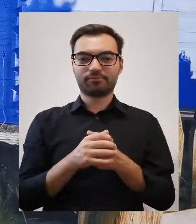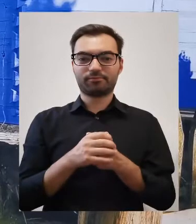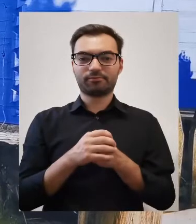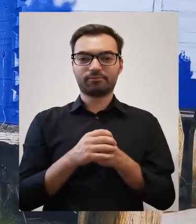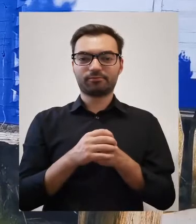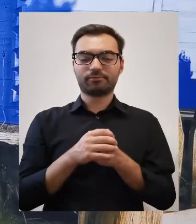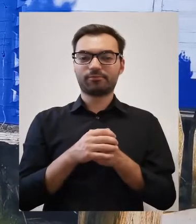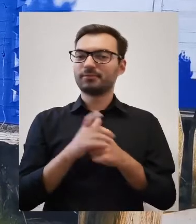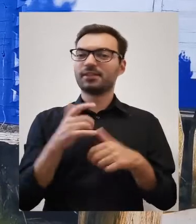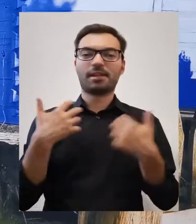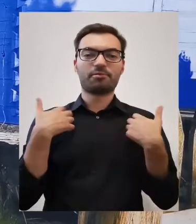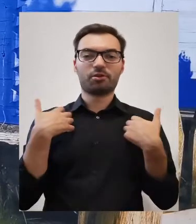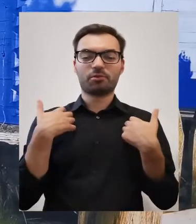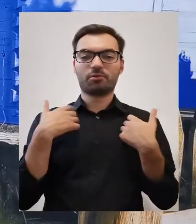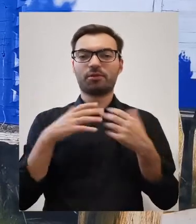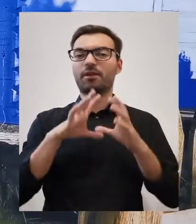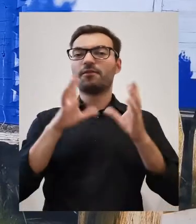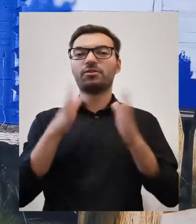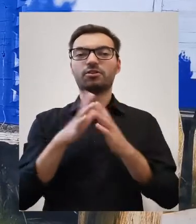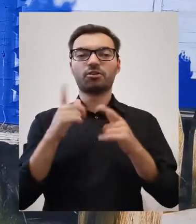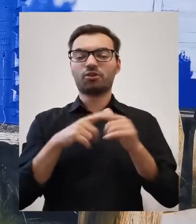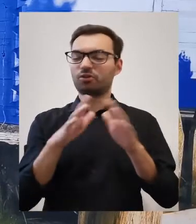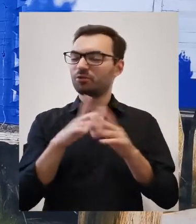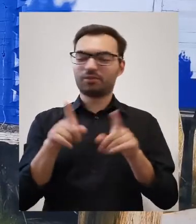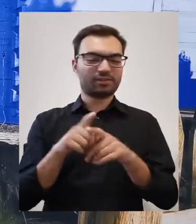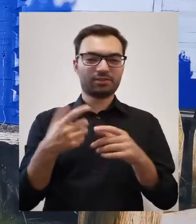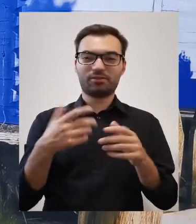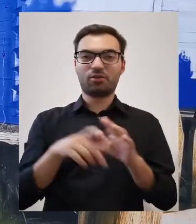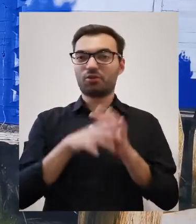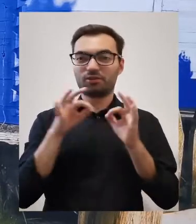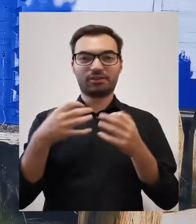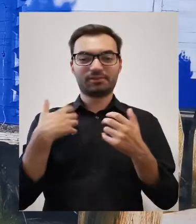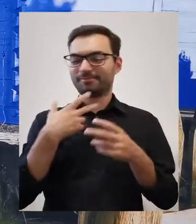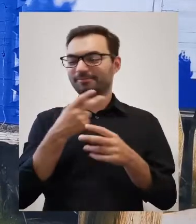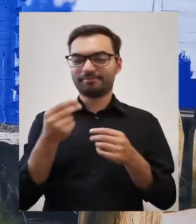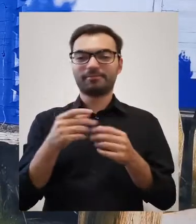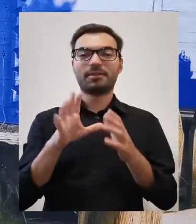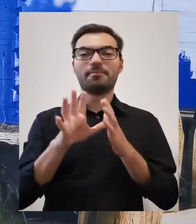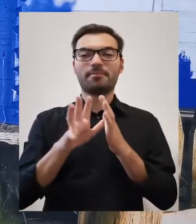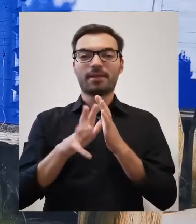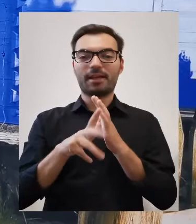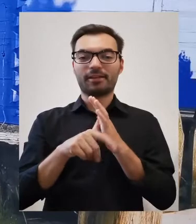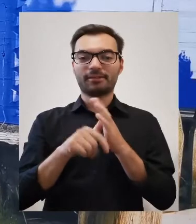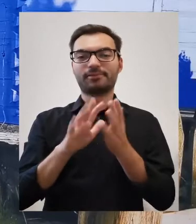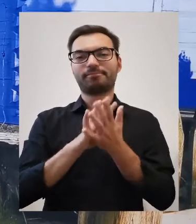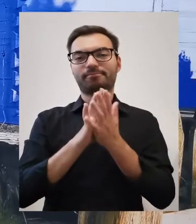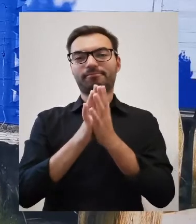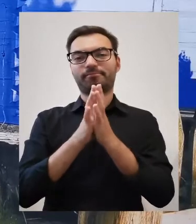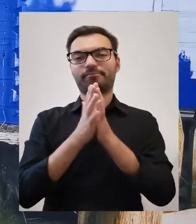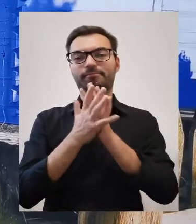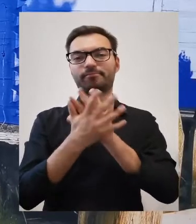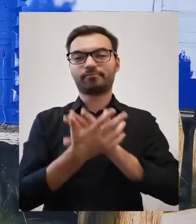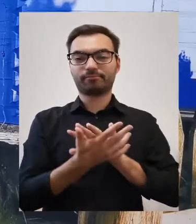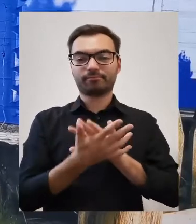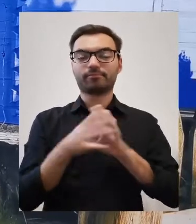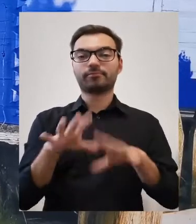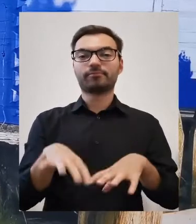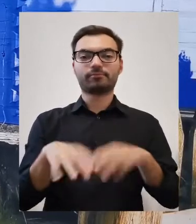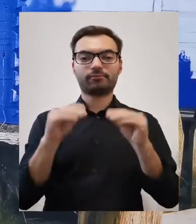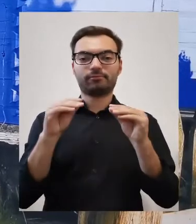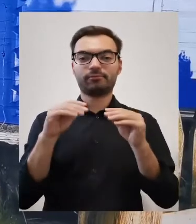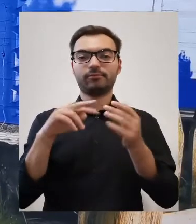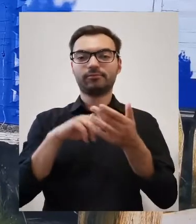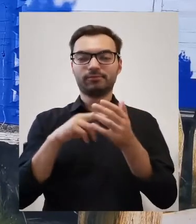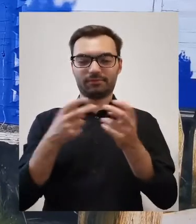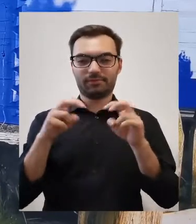rozebranych. Nie dotrwały również wszystkie świątynie. Miasteczko z wiekiem bardzo się zmieniało, o ile